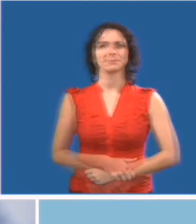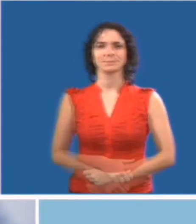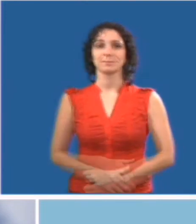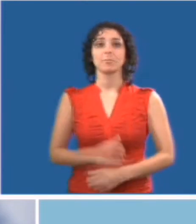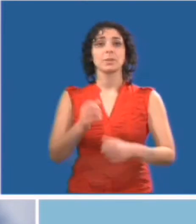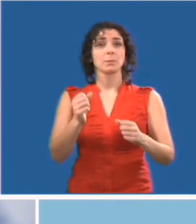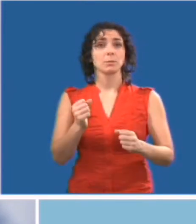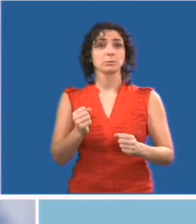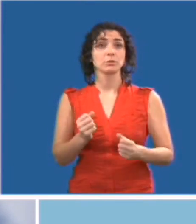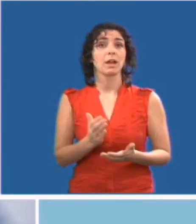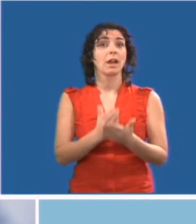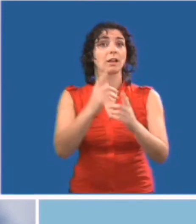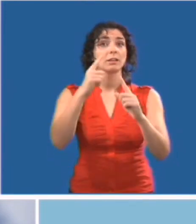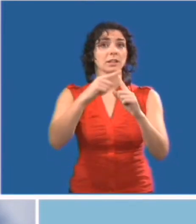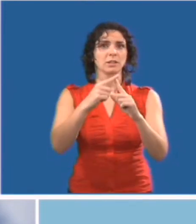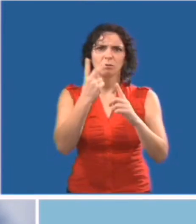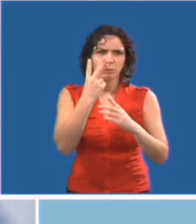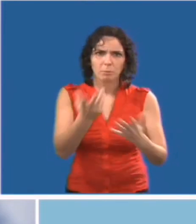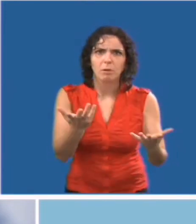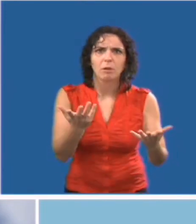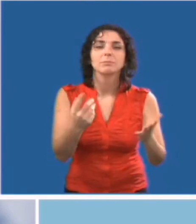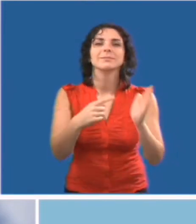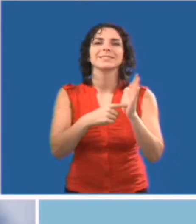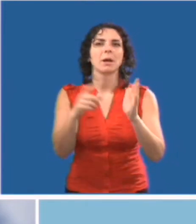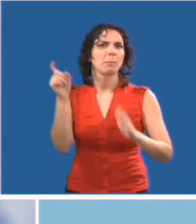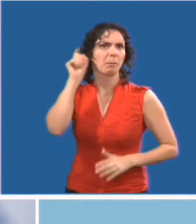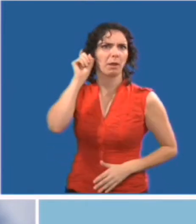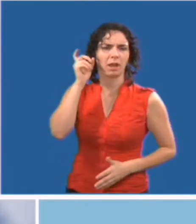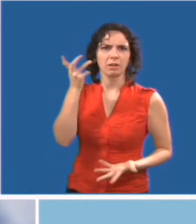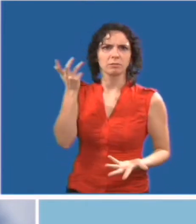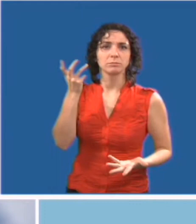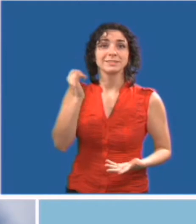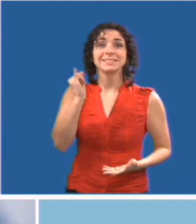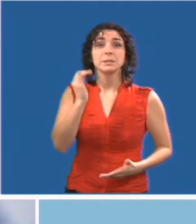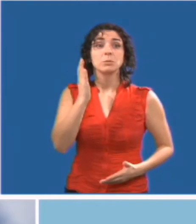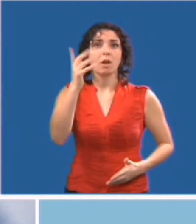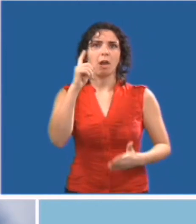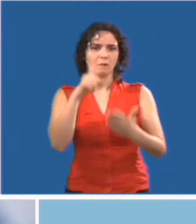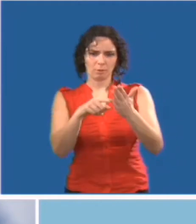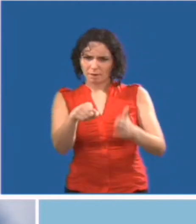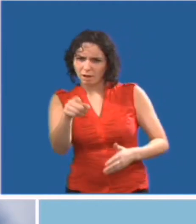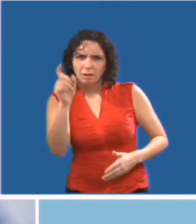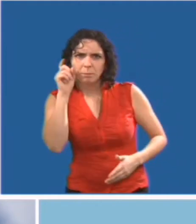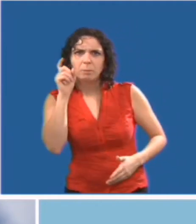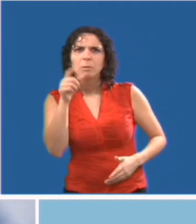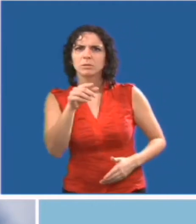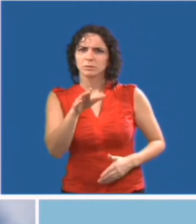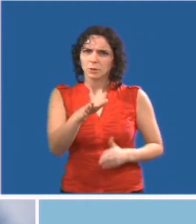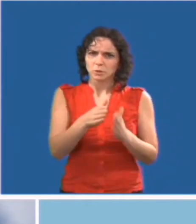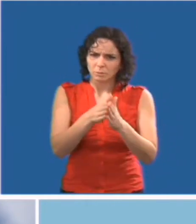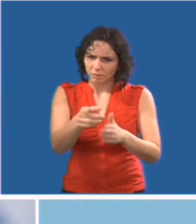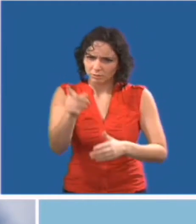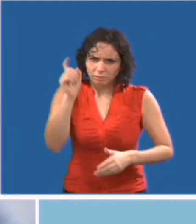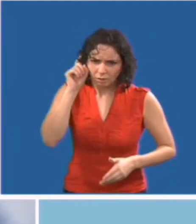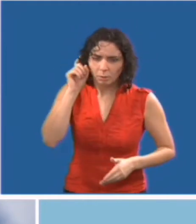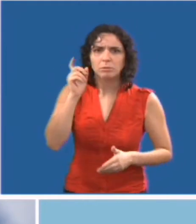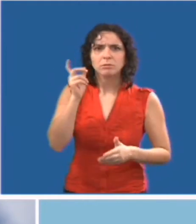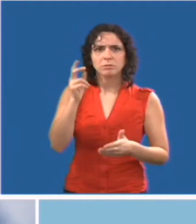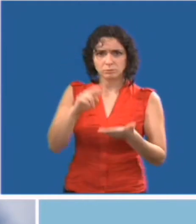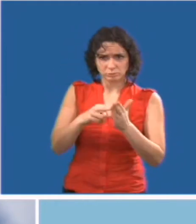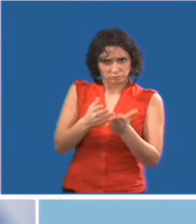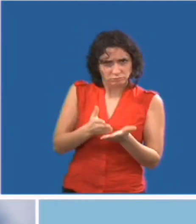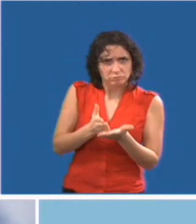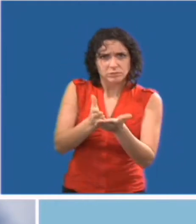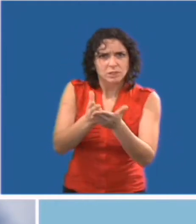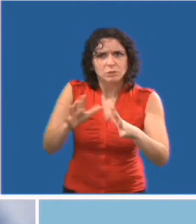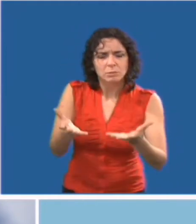Certains appareils d'assistance ne sont peut-être pas visibles, comme les appareils auditifs. Une fois que vous remarquez